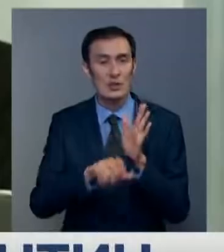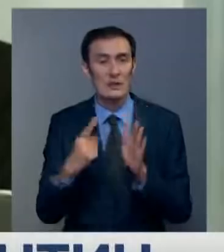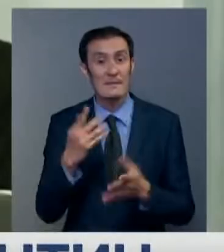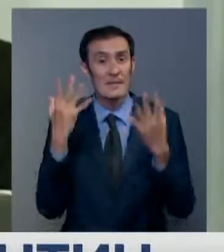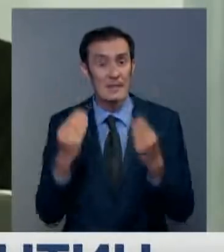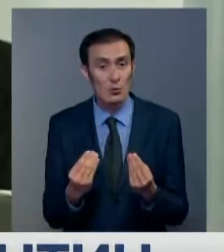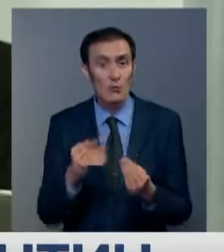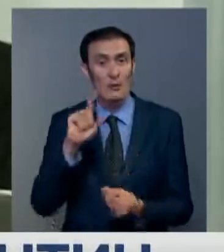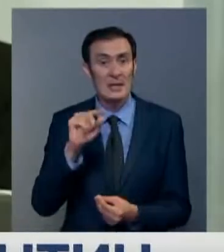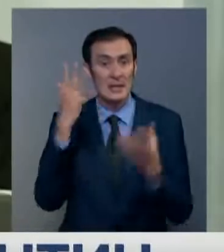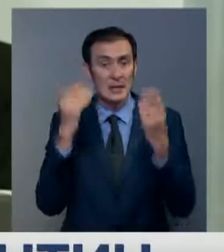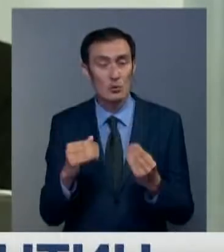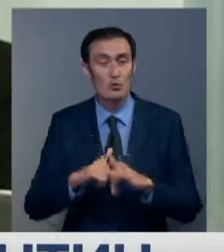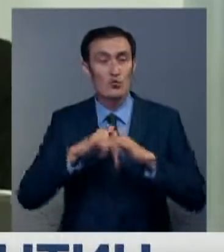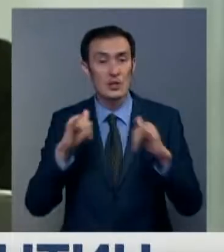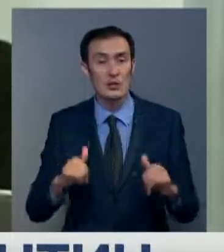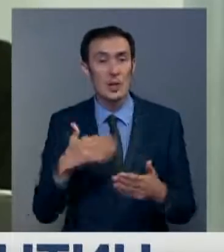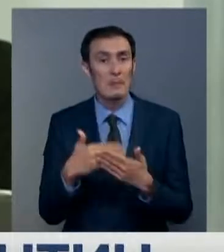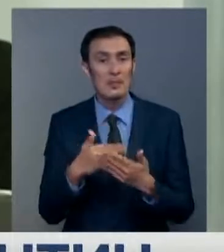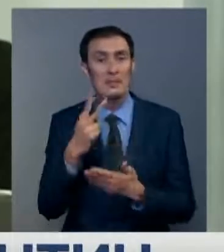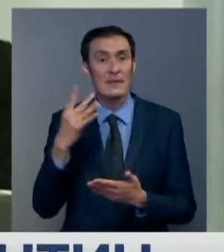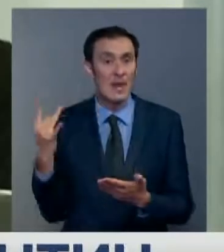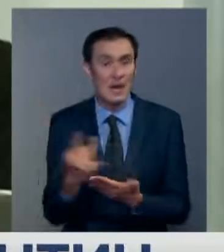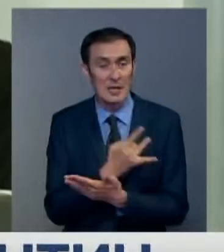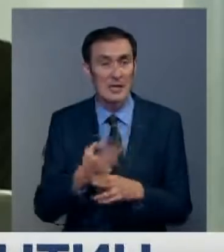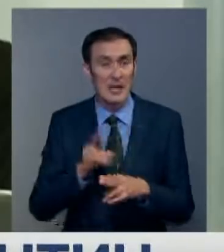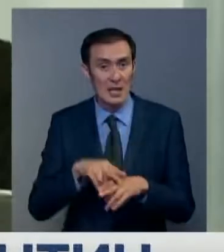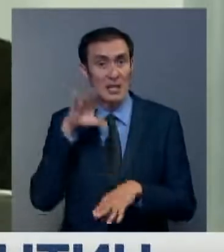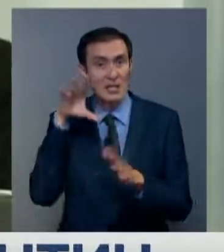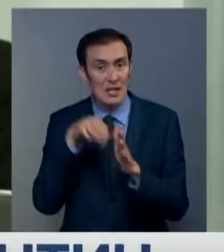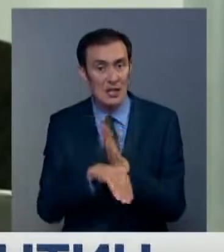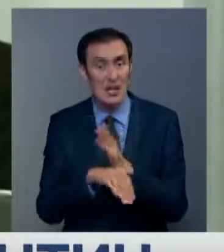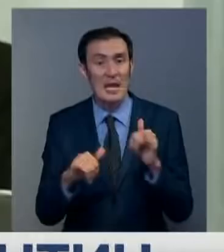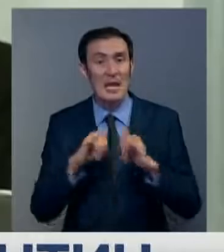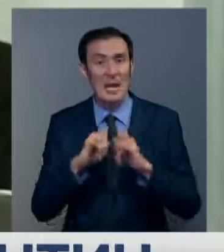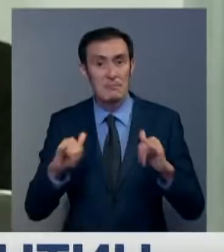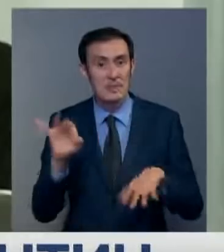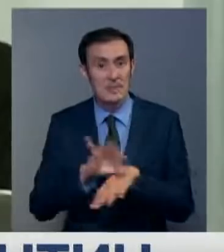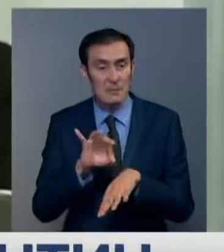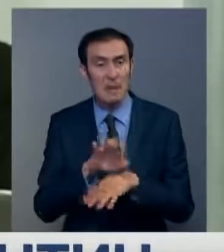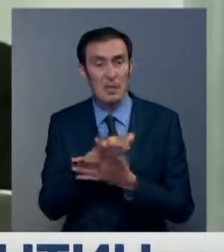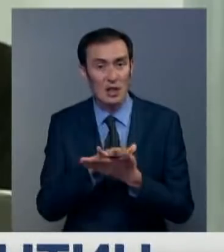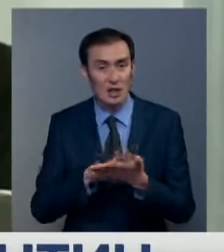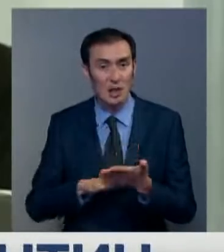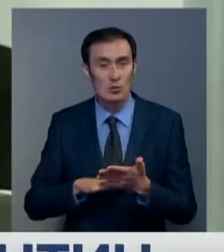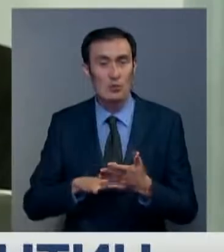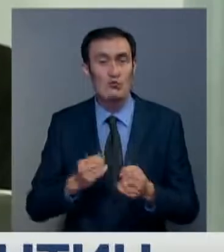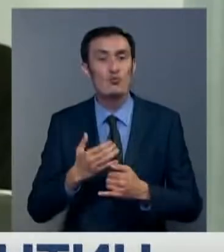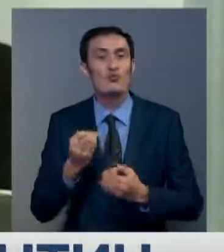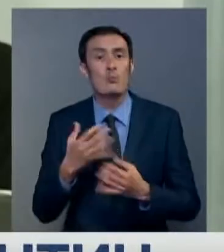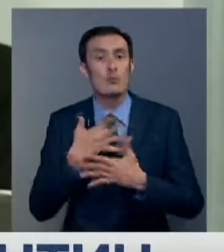но в понедельник число зараженных увеличилось почти в два раза. Это признак того, что эпидемия в стране продолжает распространяться.